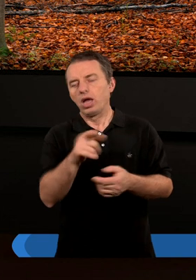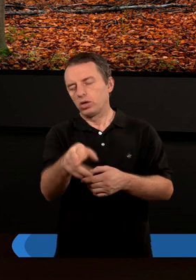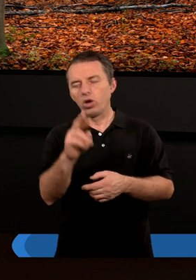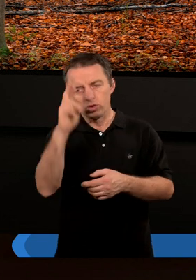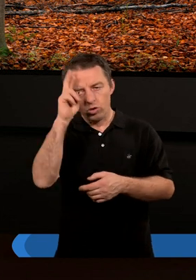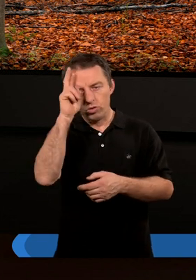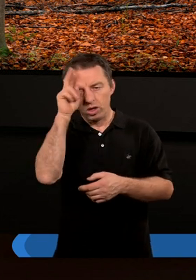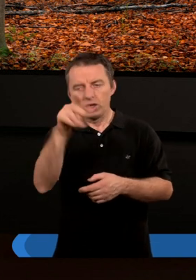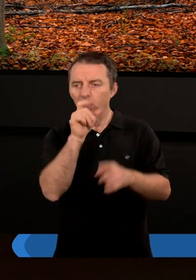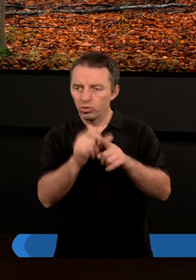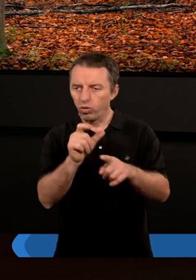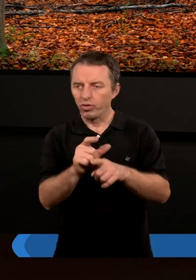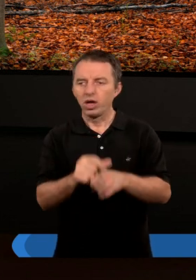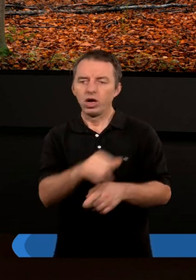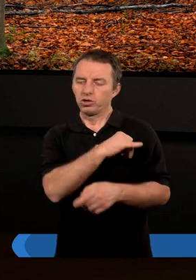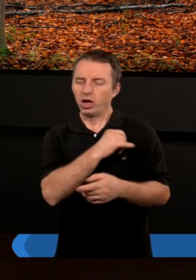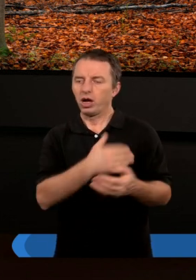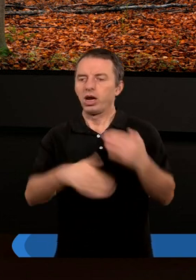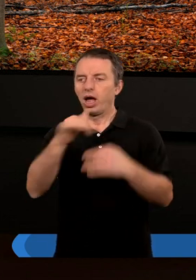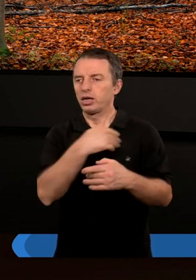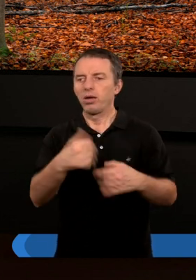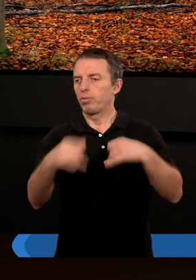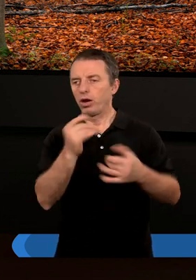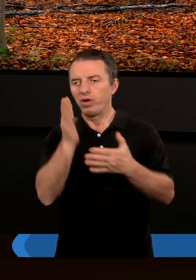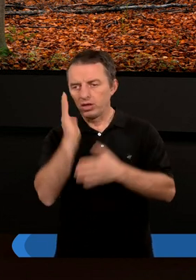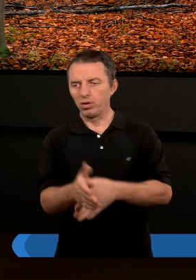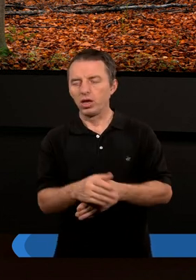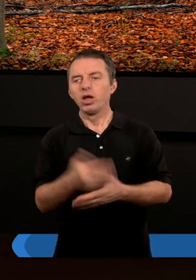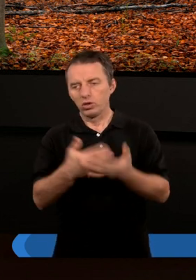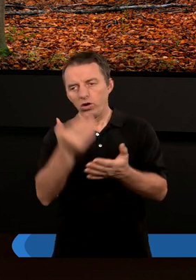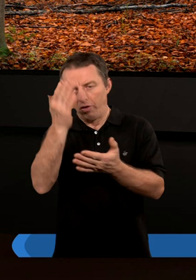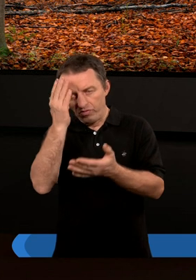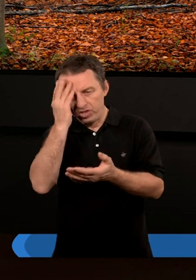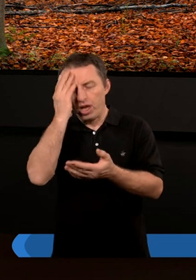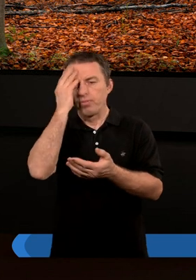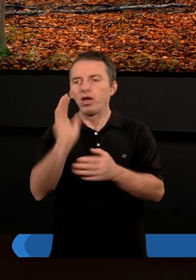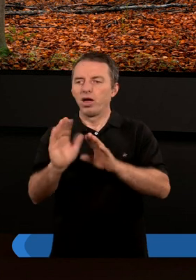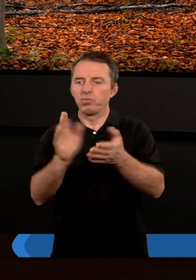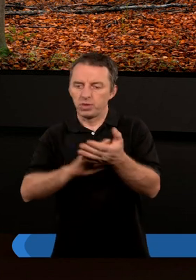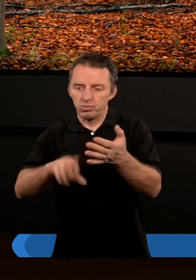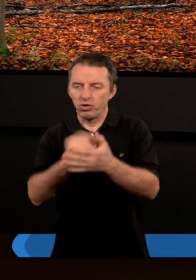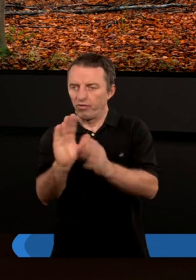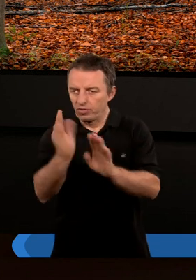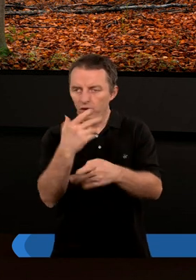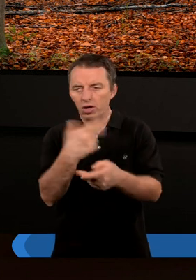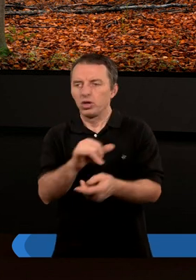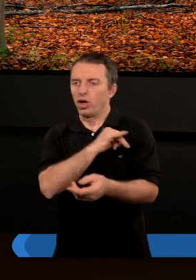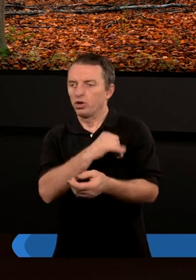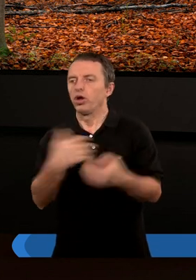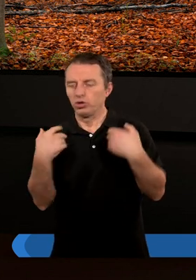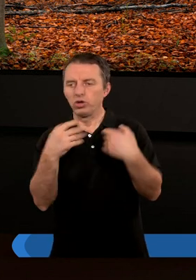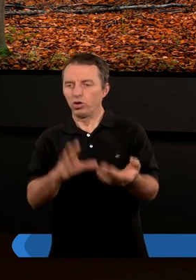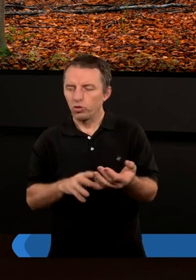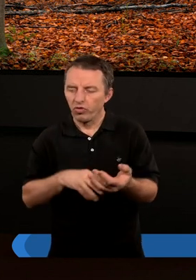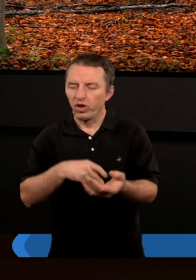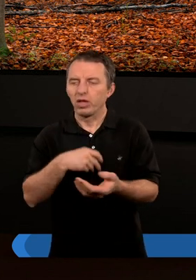Jak chcę rozumieć w takim razie te słowa, że grzech nad nami panować nie będzie, skoro wiemy, że Biblia nas wzywa do tego, aby nie grzeszyć, aby